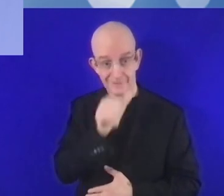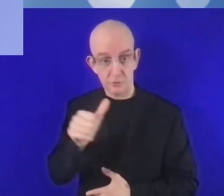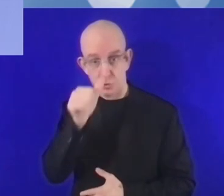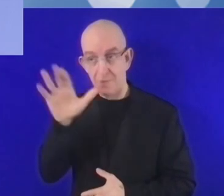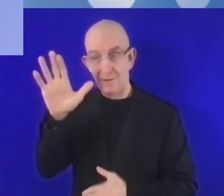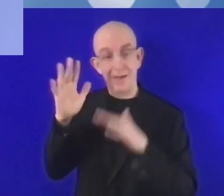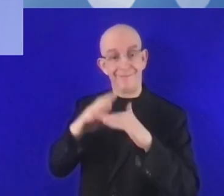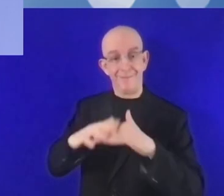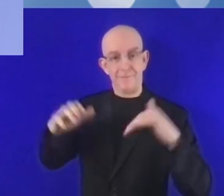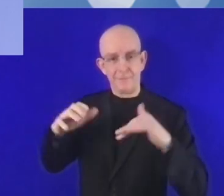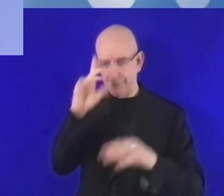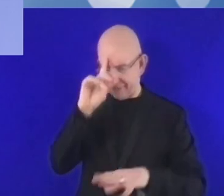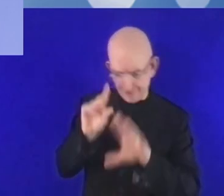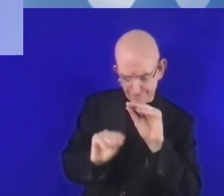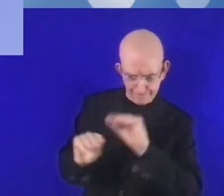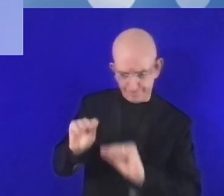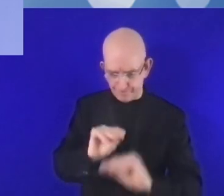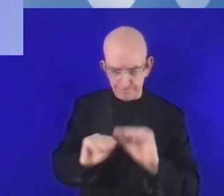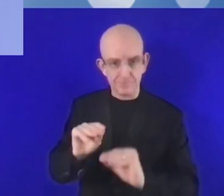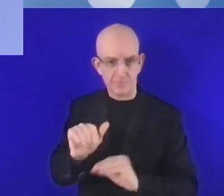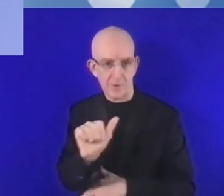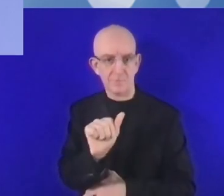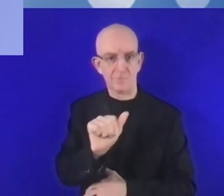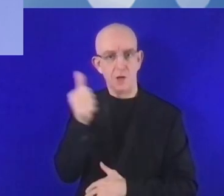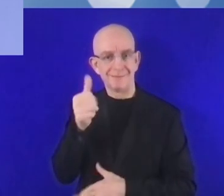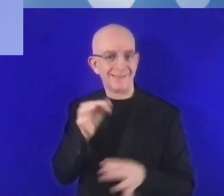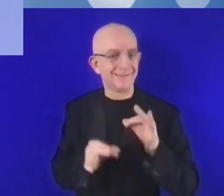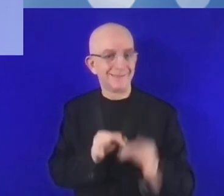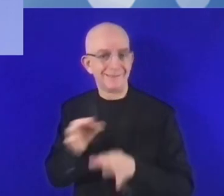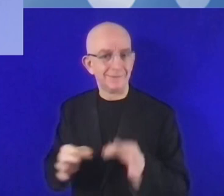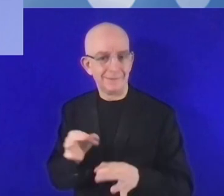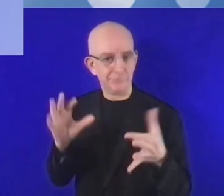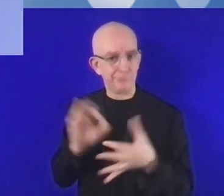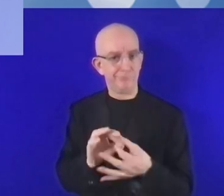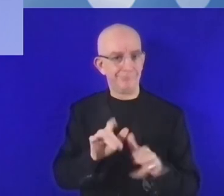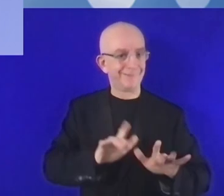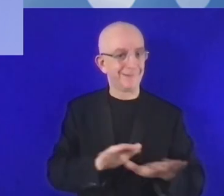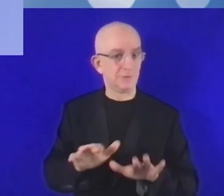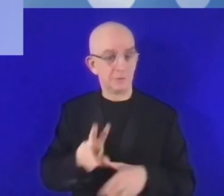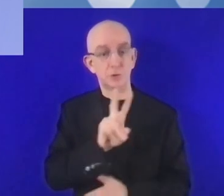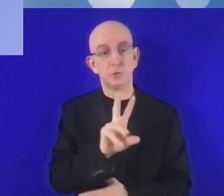وافقنا على استراتيجية في مجال الرقمنا.